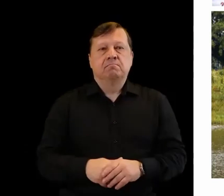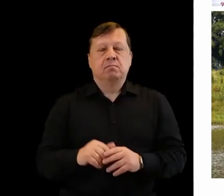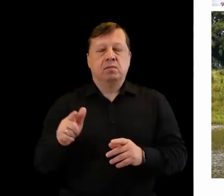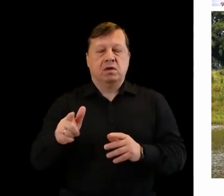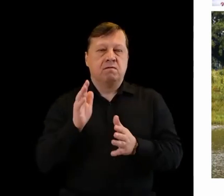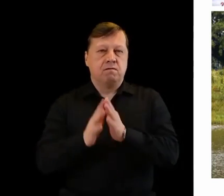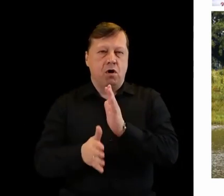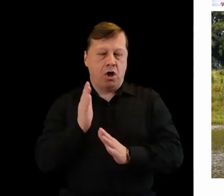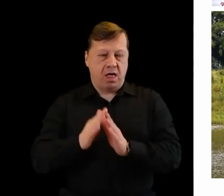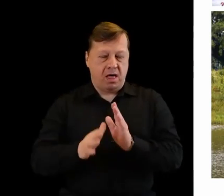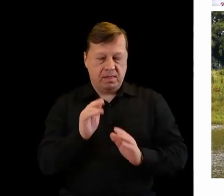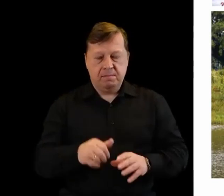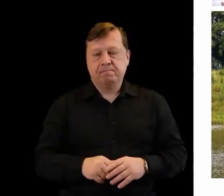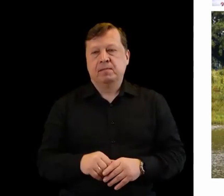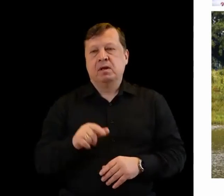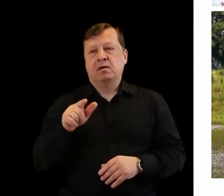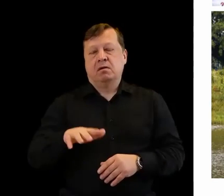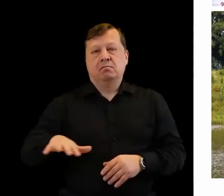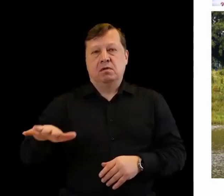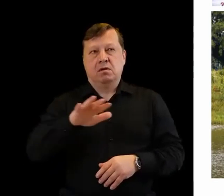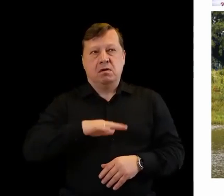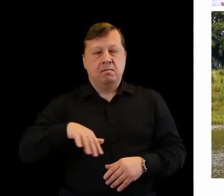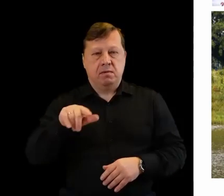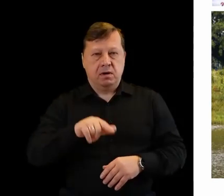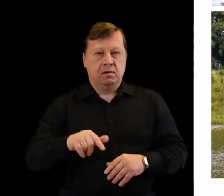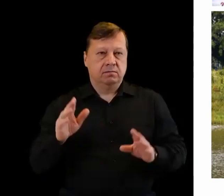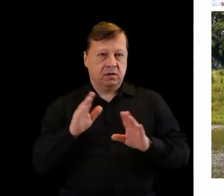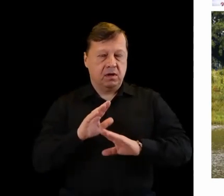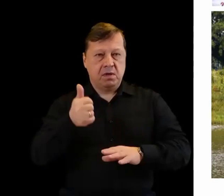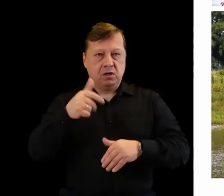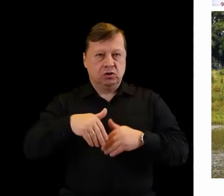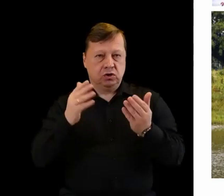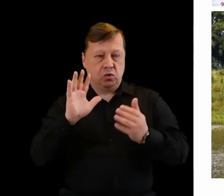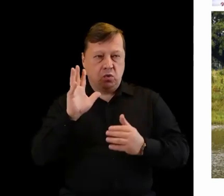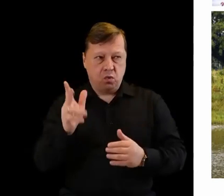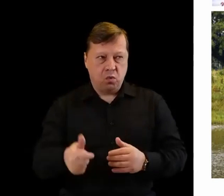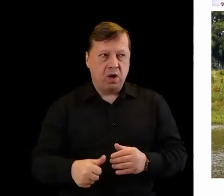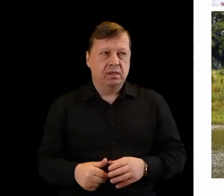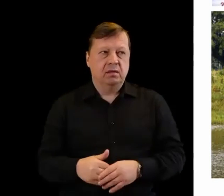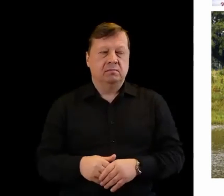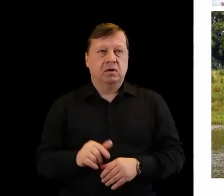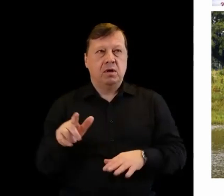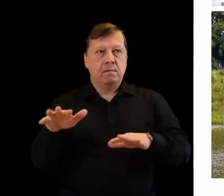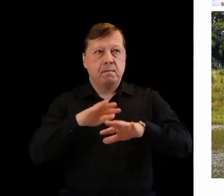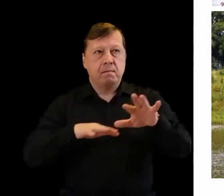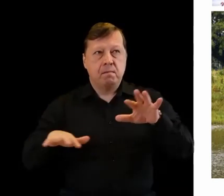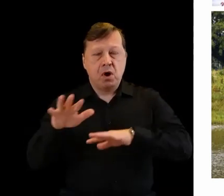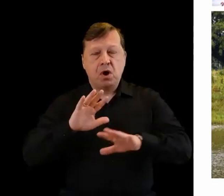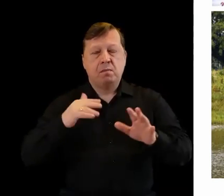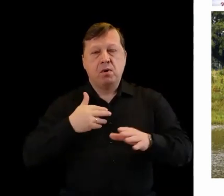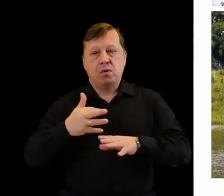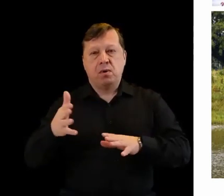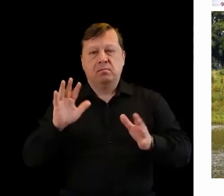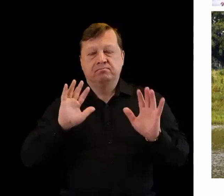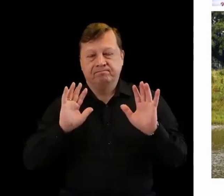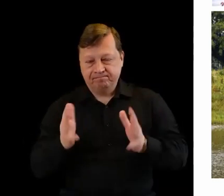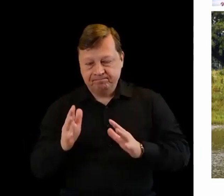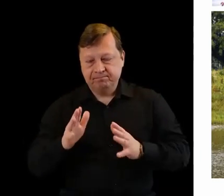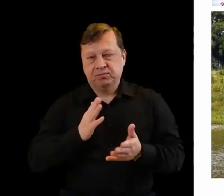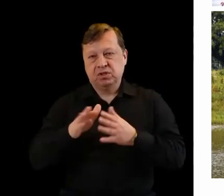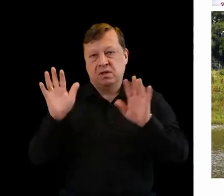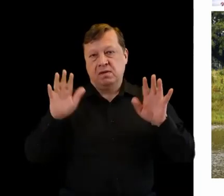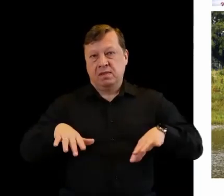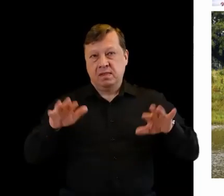Impreza dwudniowa. Pierwszy dzień było bardzo ładnie, w drugim dniu niestety pogoda nie dopisała. W Strugach Deszczu